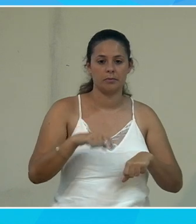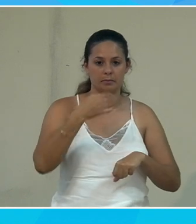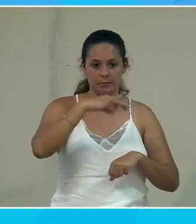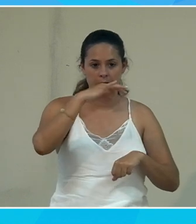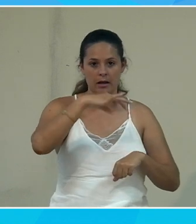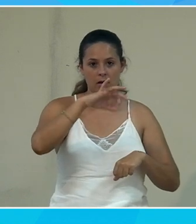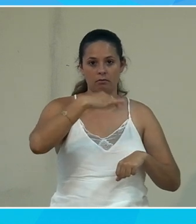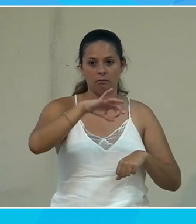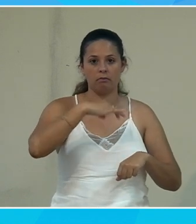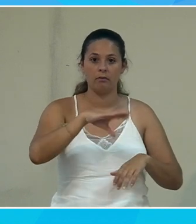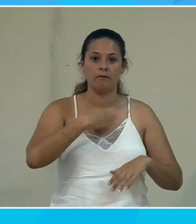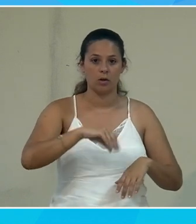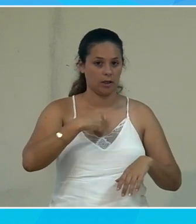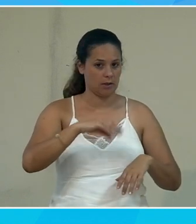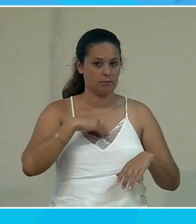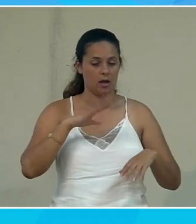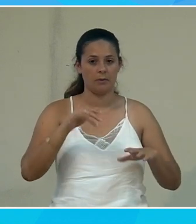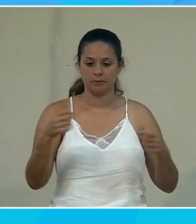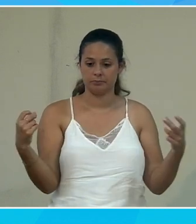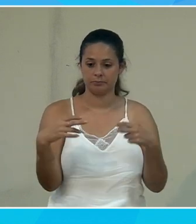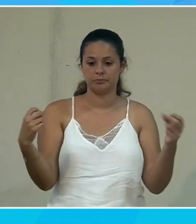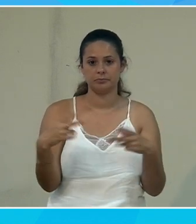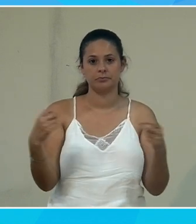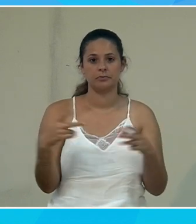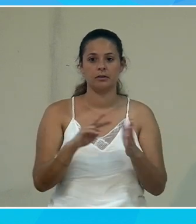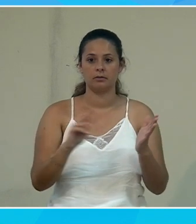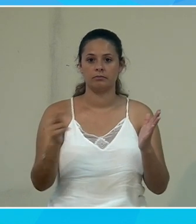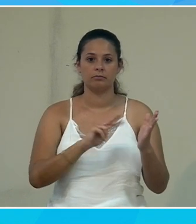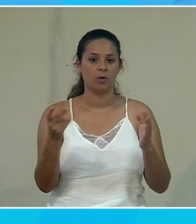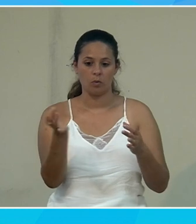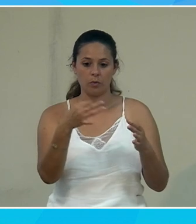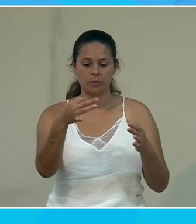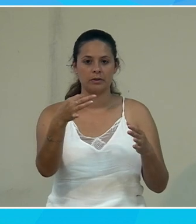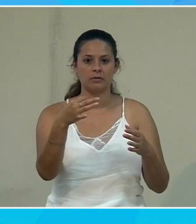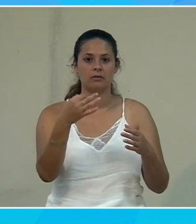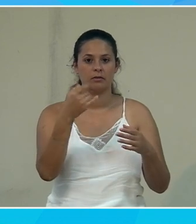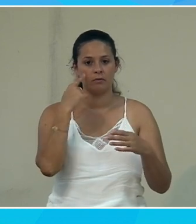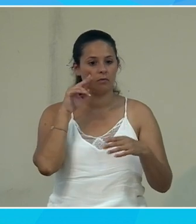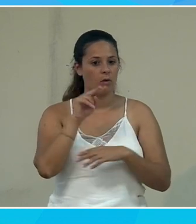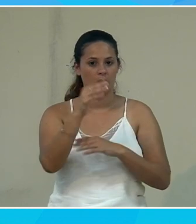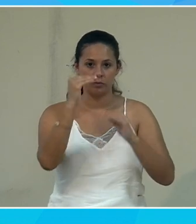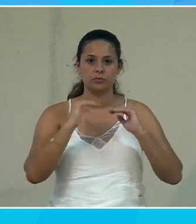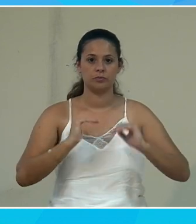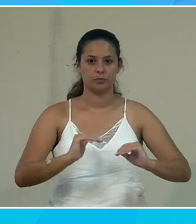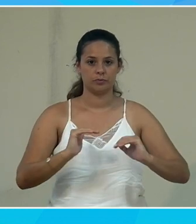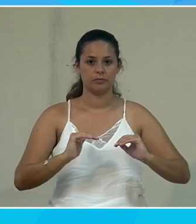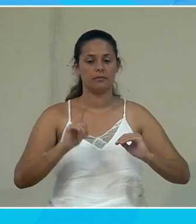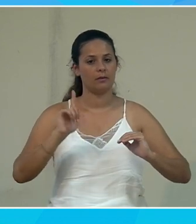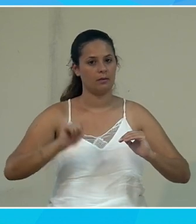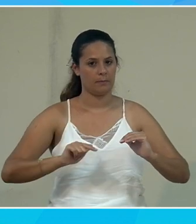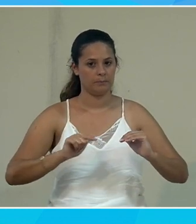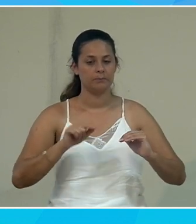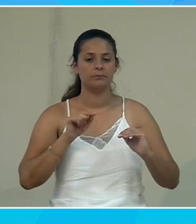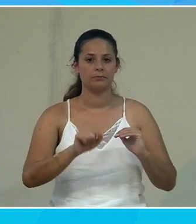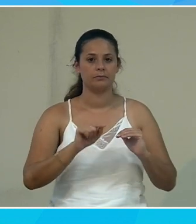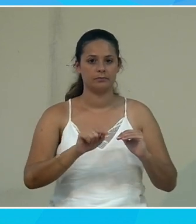en fait en français et vous allez avoir un sous-titrage avec une traduction automatique qui va apparaître sous la diapositive donc là on